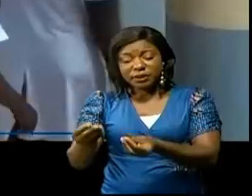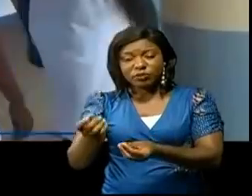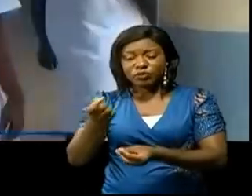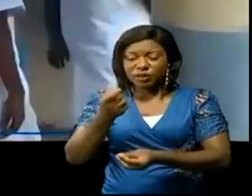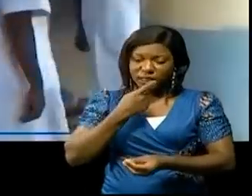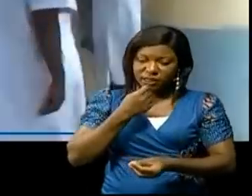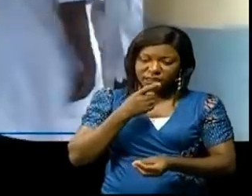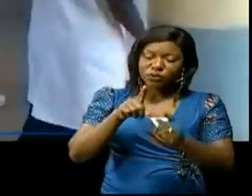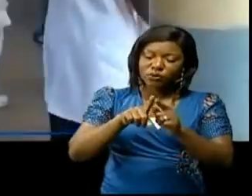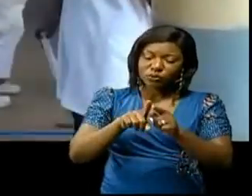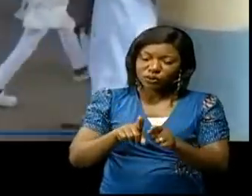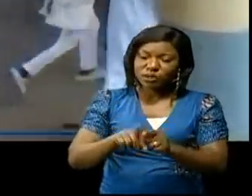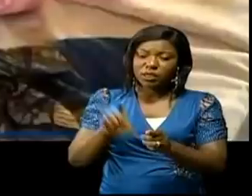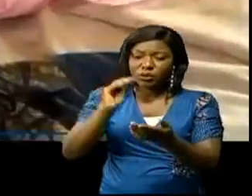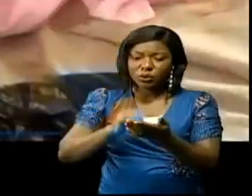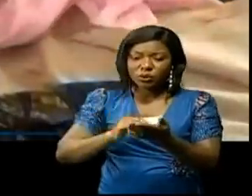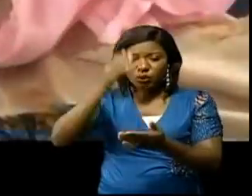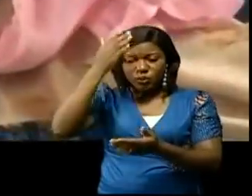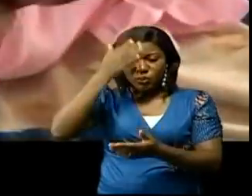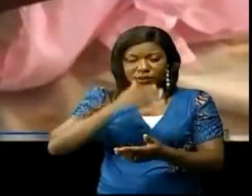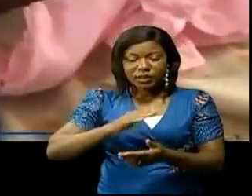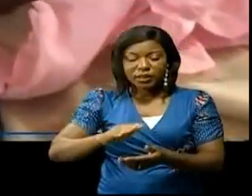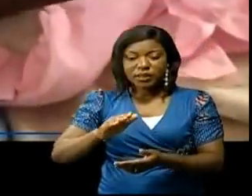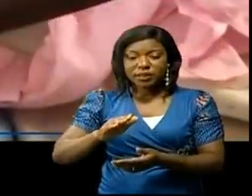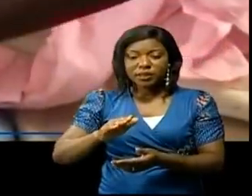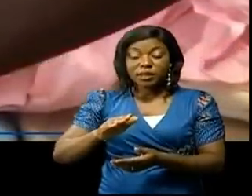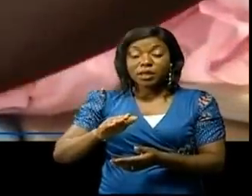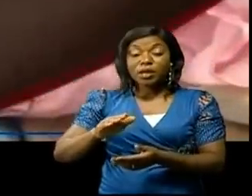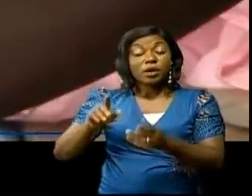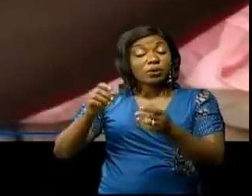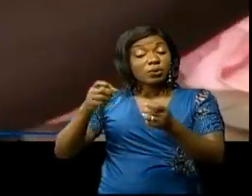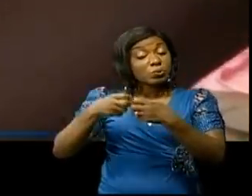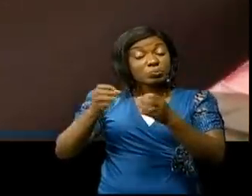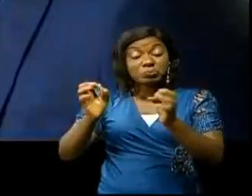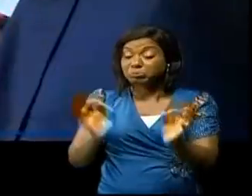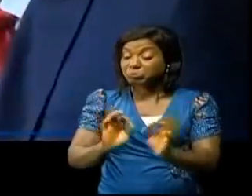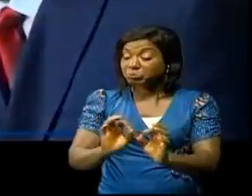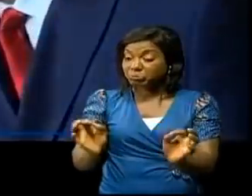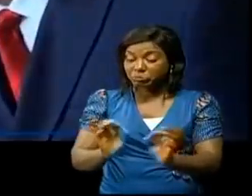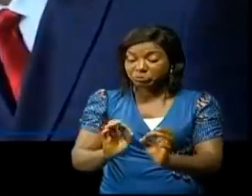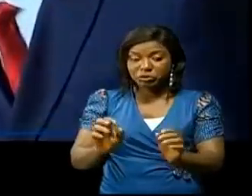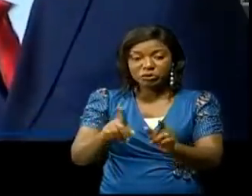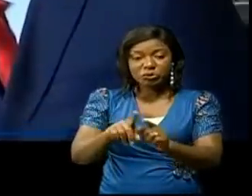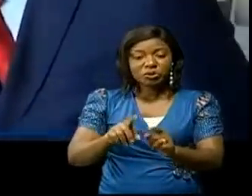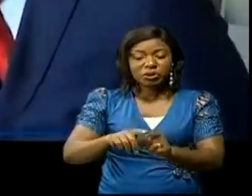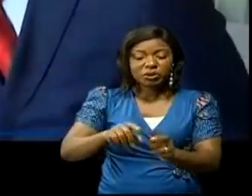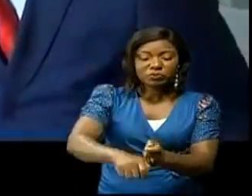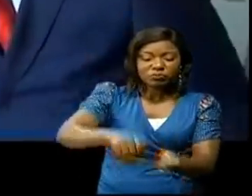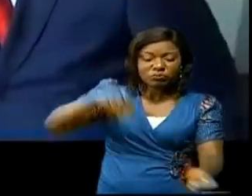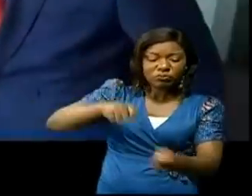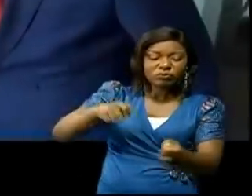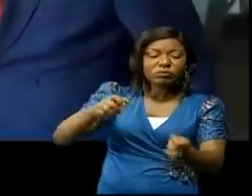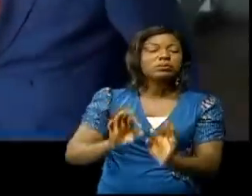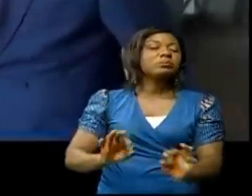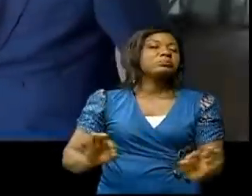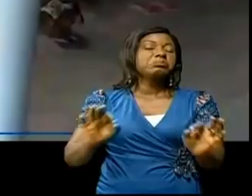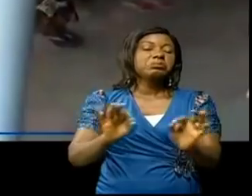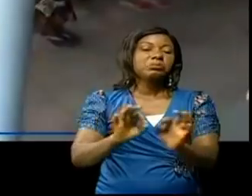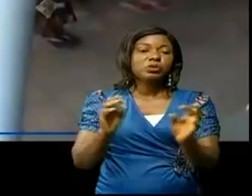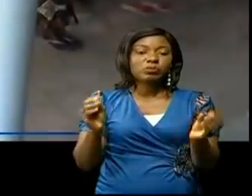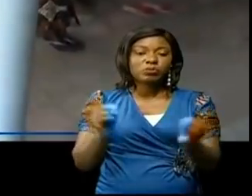geste de cœur. Il faut noter que l'hôpital de la GK Minilwena manque d'électricité et n'a pas non plus de groupe électrogène. Conséquence,